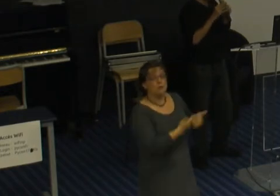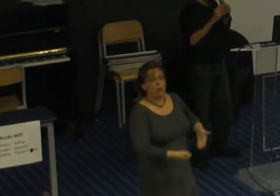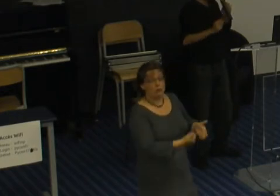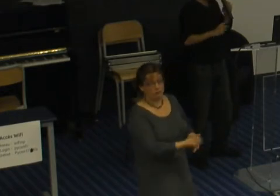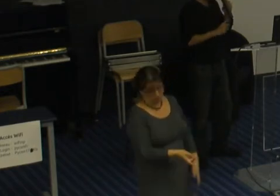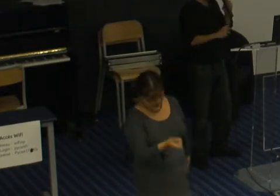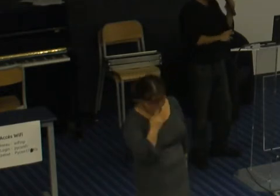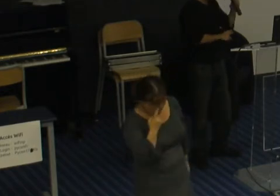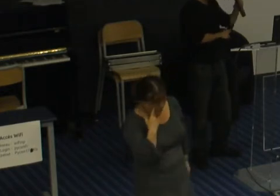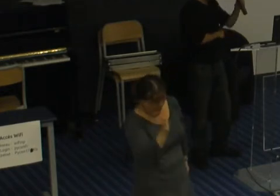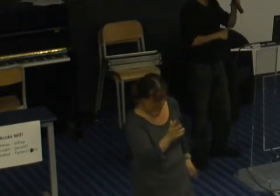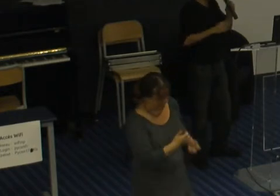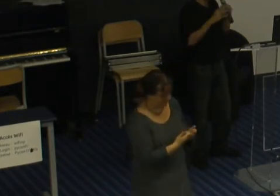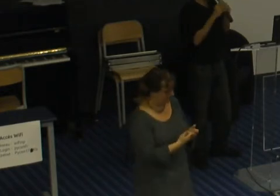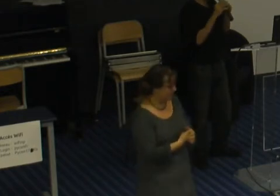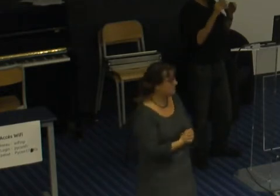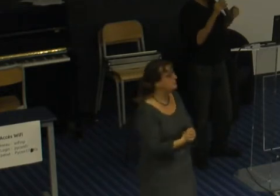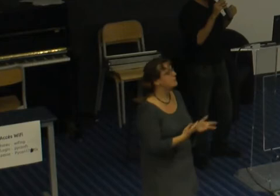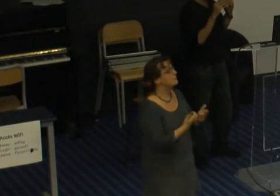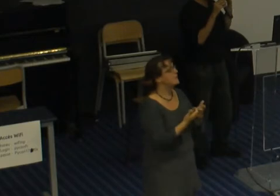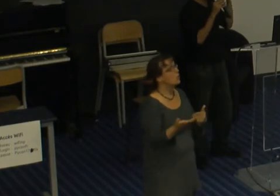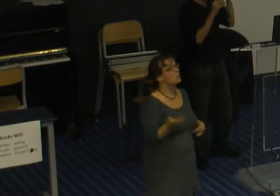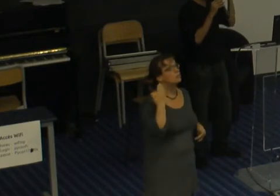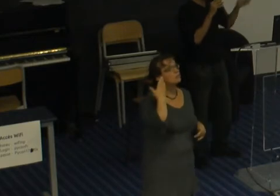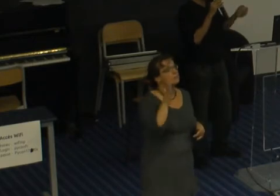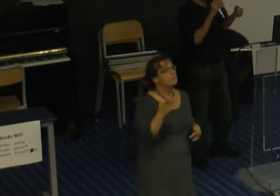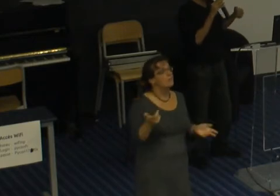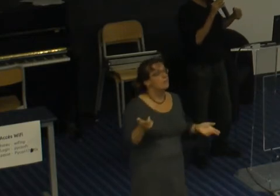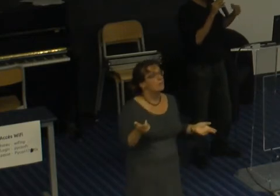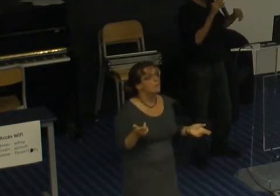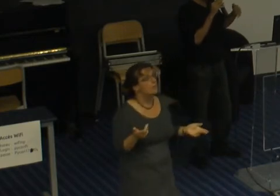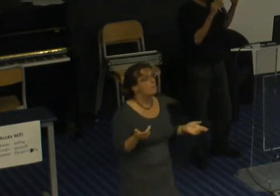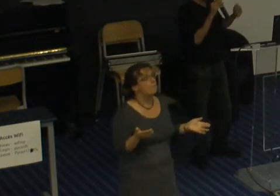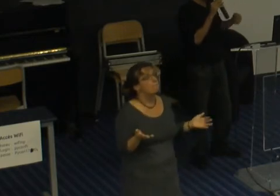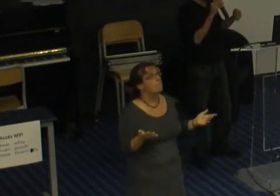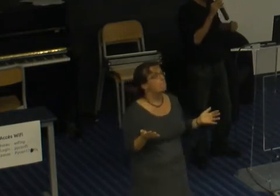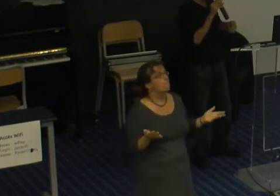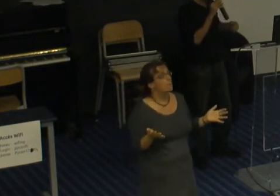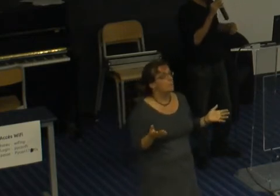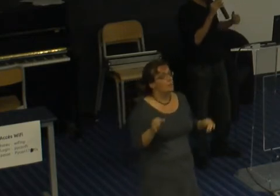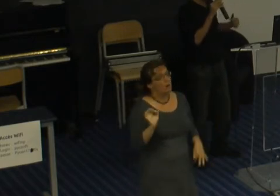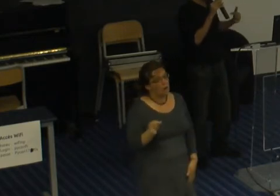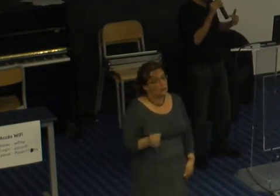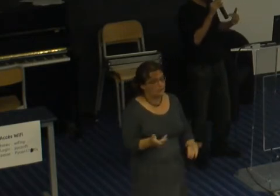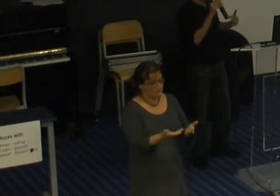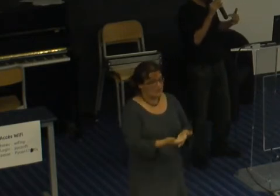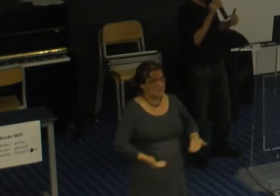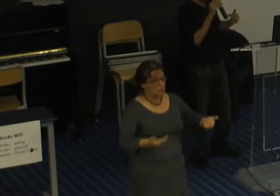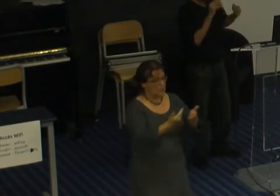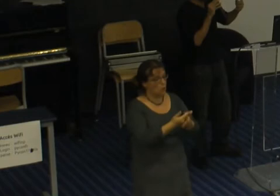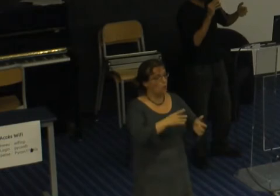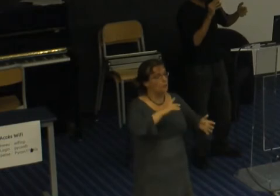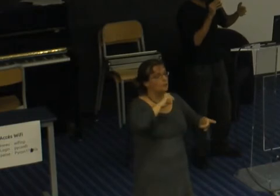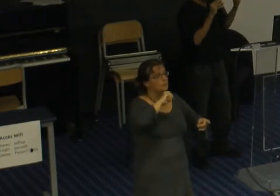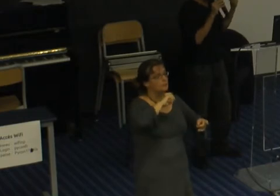les voilà les hommes sont responsables du harcèlement donc ça veut dire donc si vous voulez